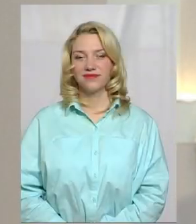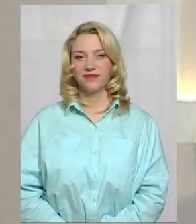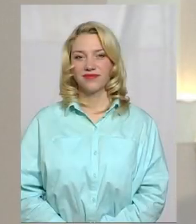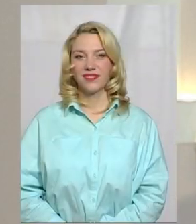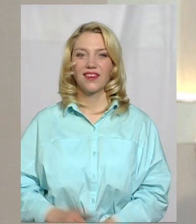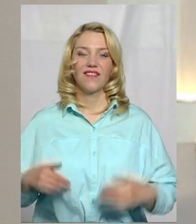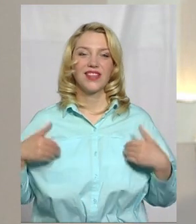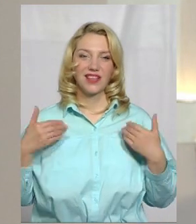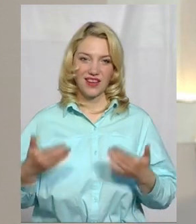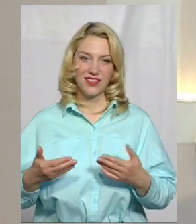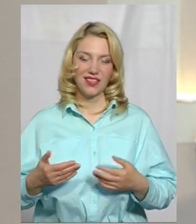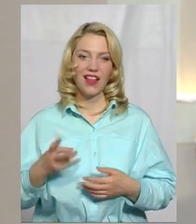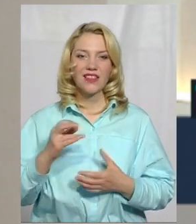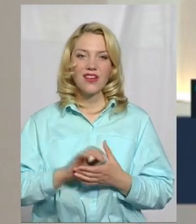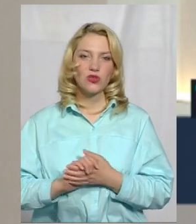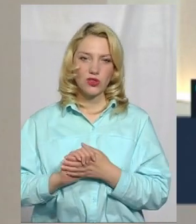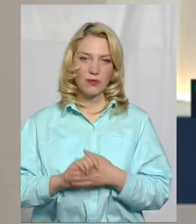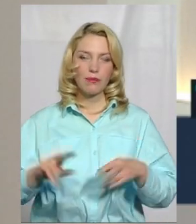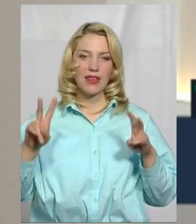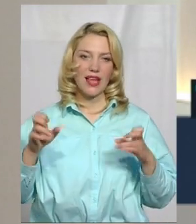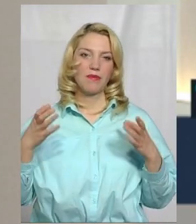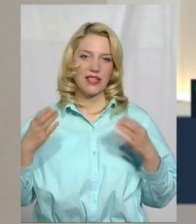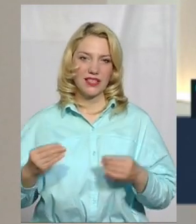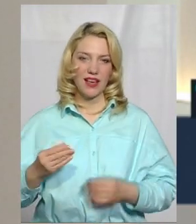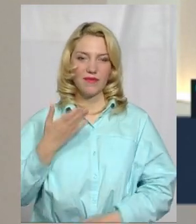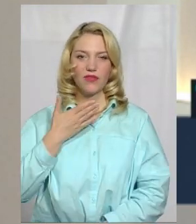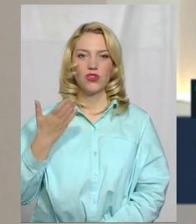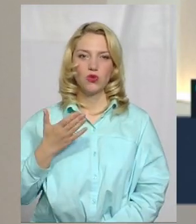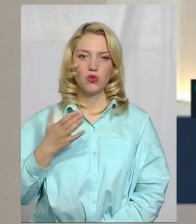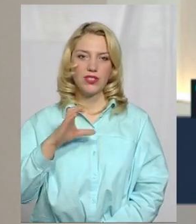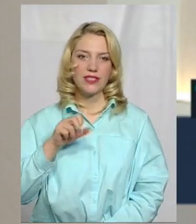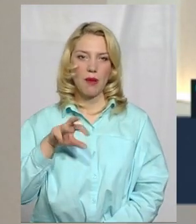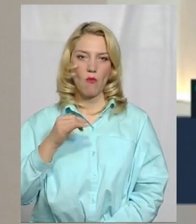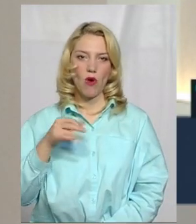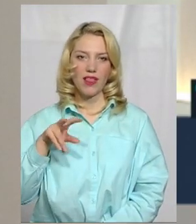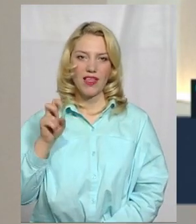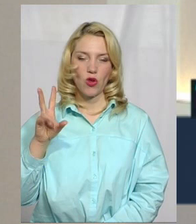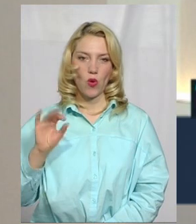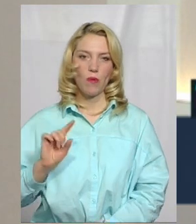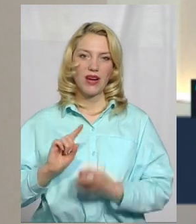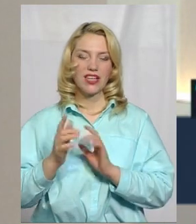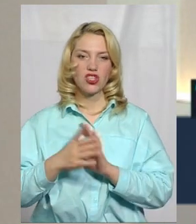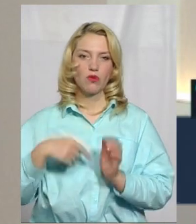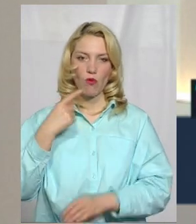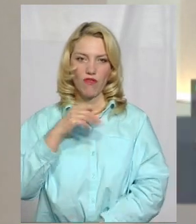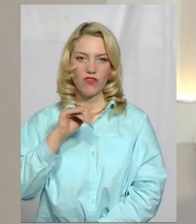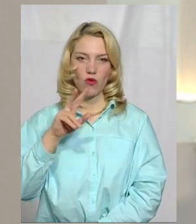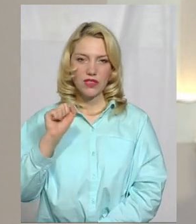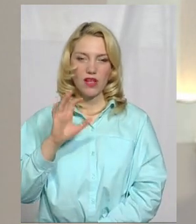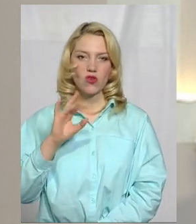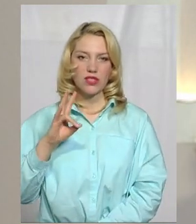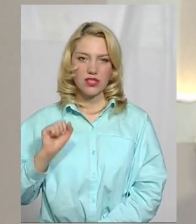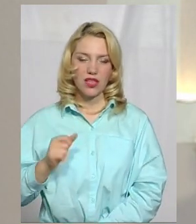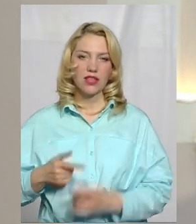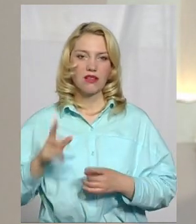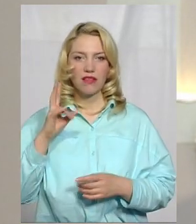Мої вітання! На Суспільному тема дня. Мене звати Алла Самойленко, на жестову мову перекладає Оксана Фіновська.